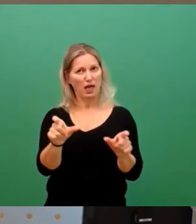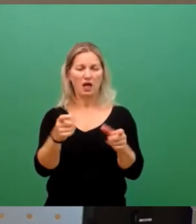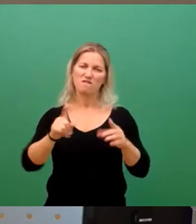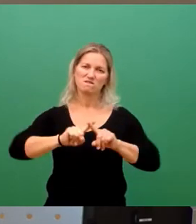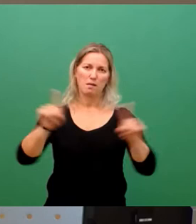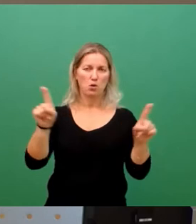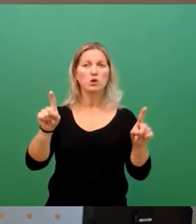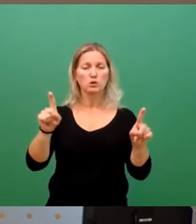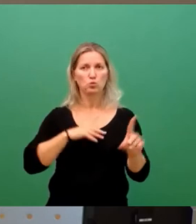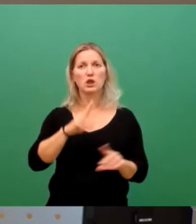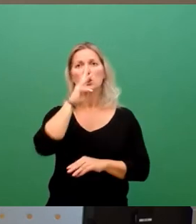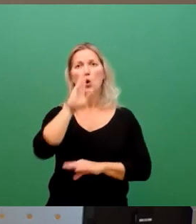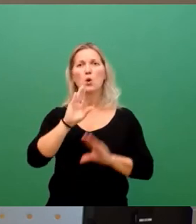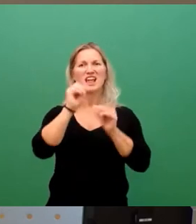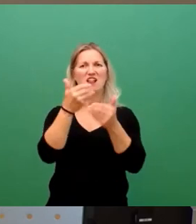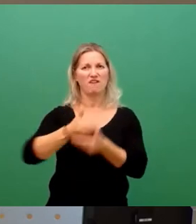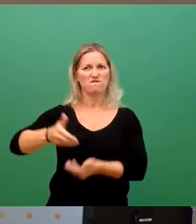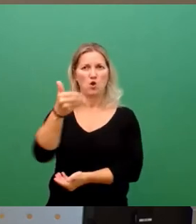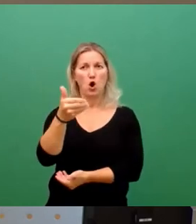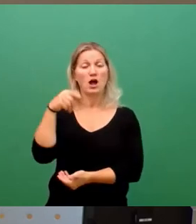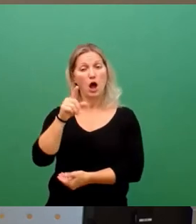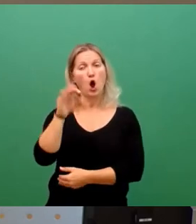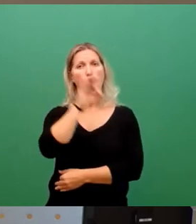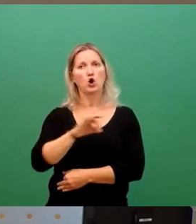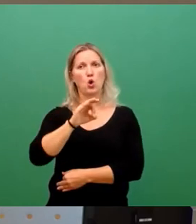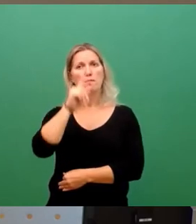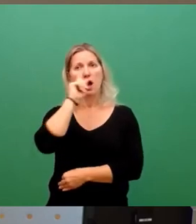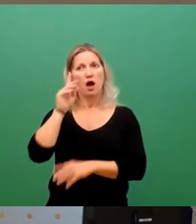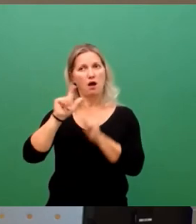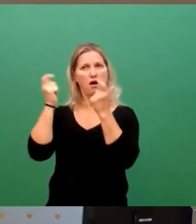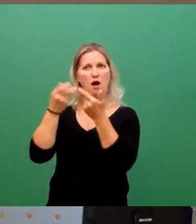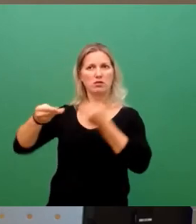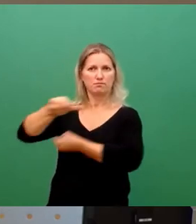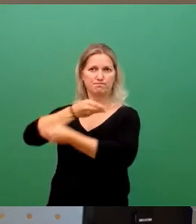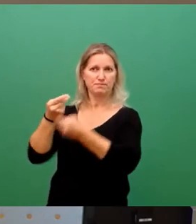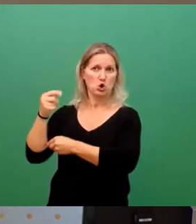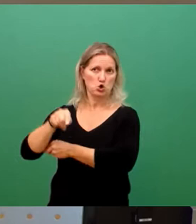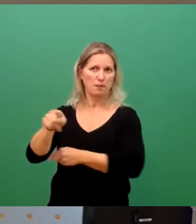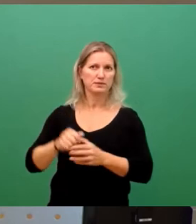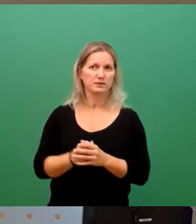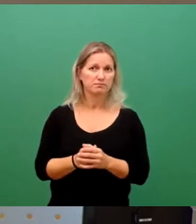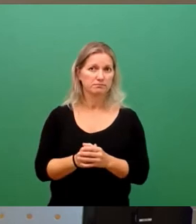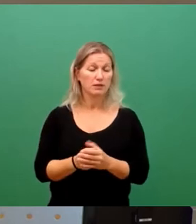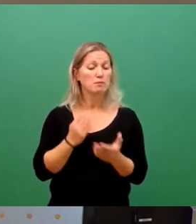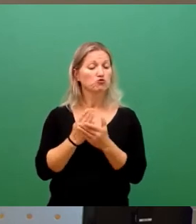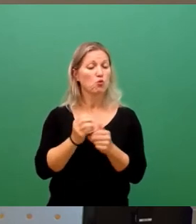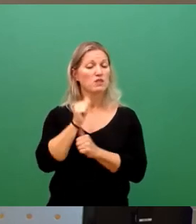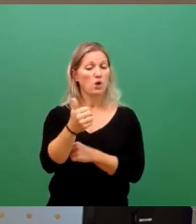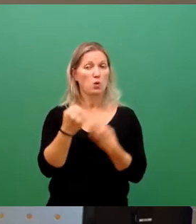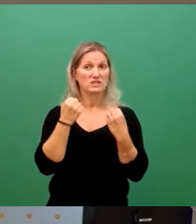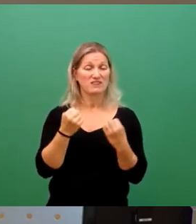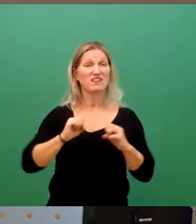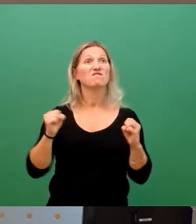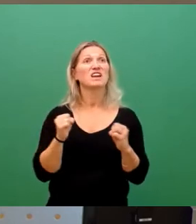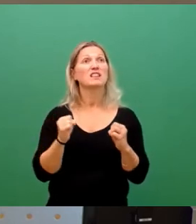Nothilfefonds, der im Oktober im Rat behandelt werden wird. Eins steht aber jetzt schon fest. Niemand wird im Winter frieren